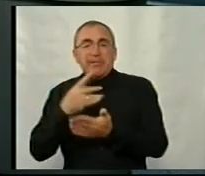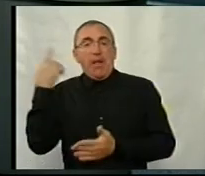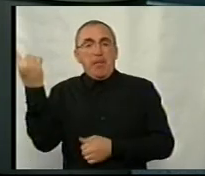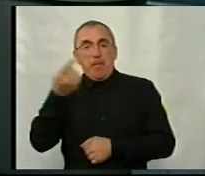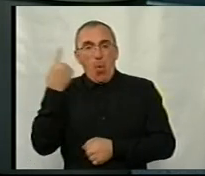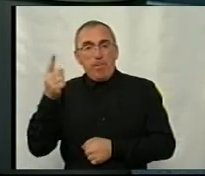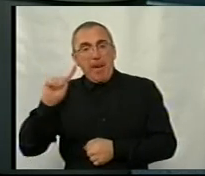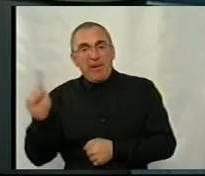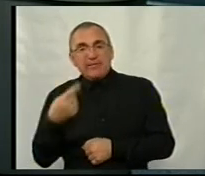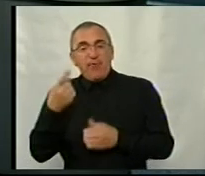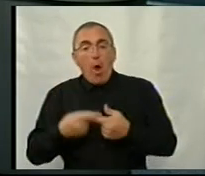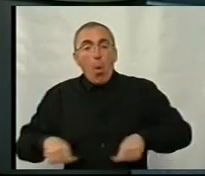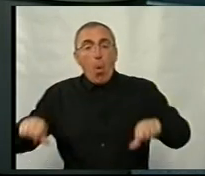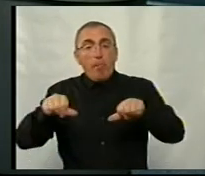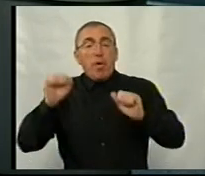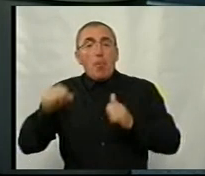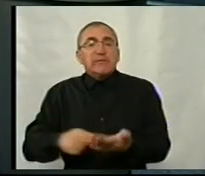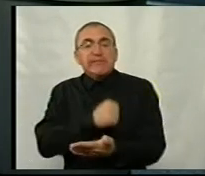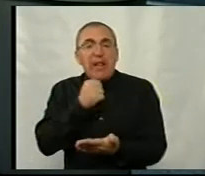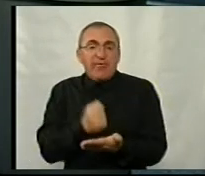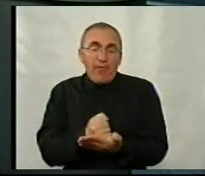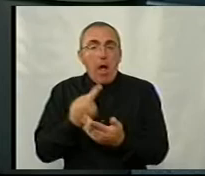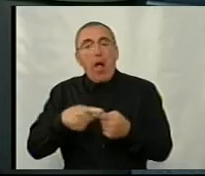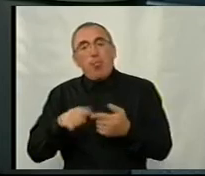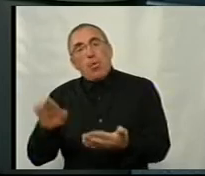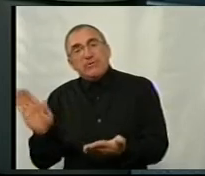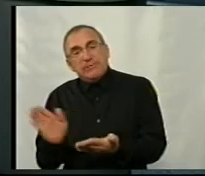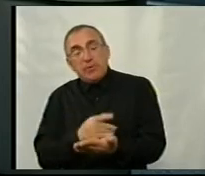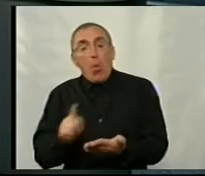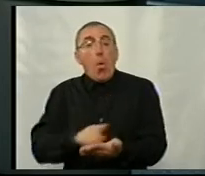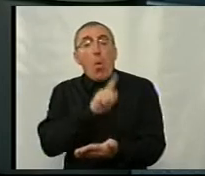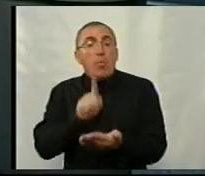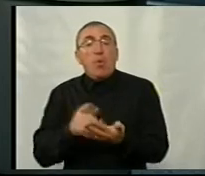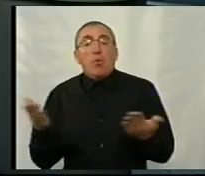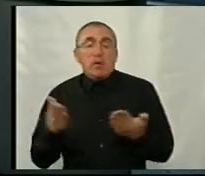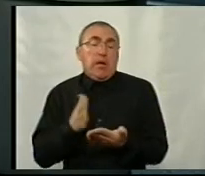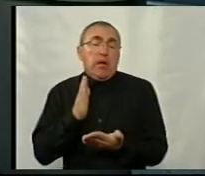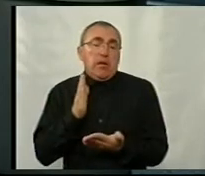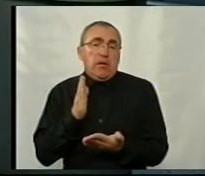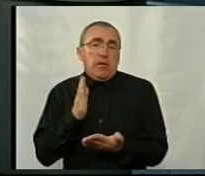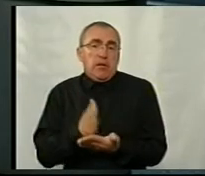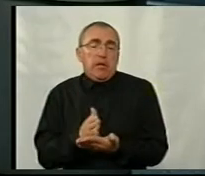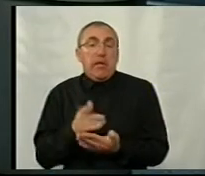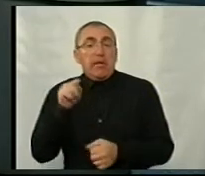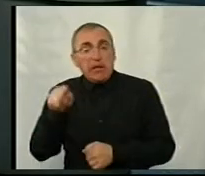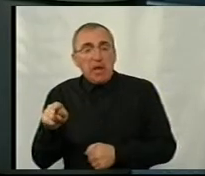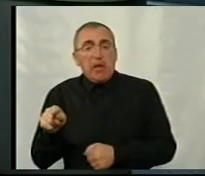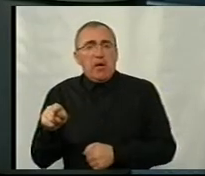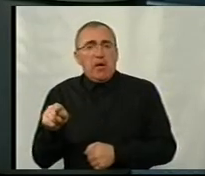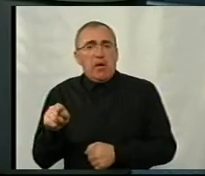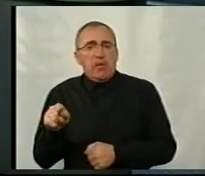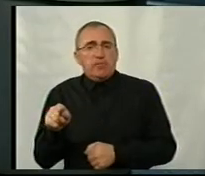призовна комісія, яка може затвердити або скасувати, і в обов'язках яких, якої є те, це